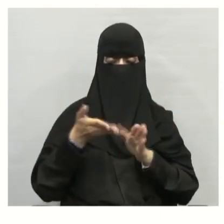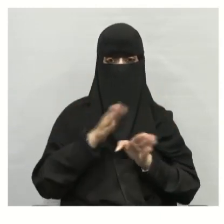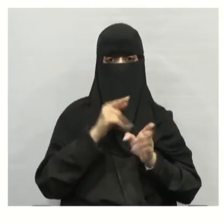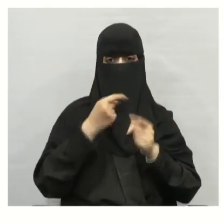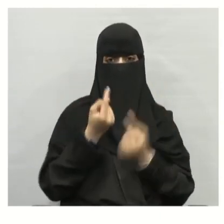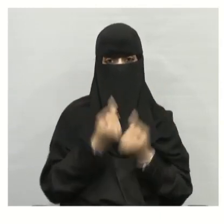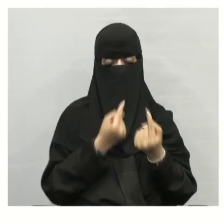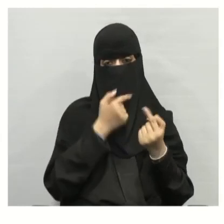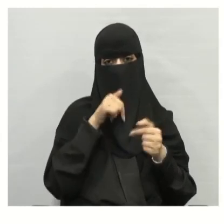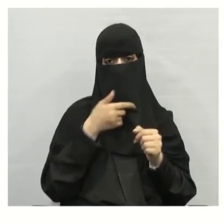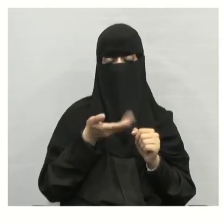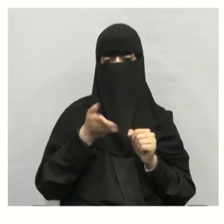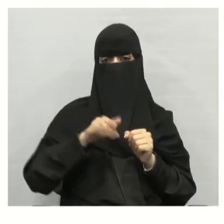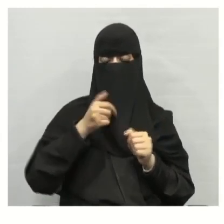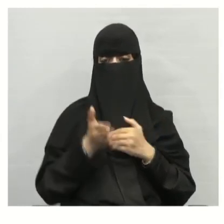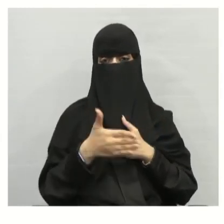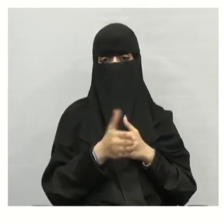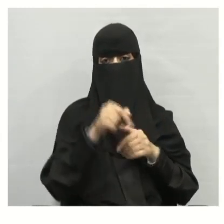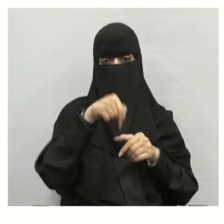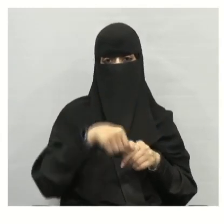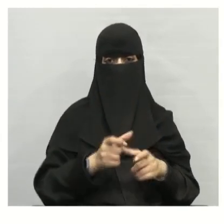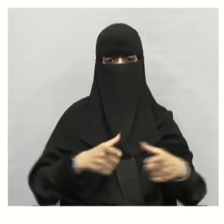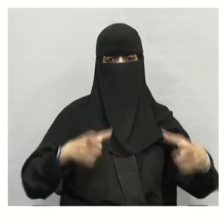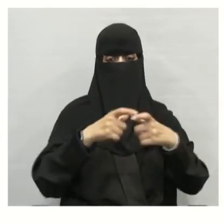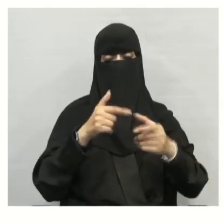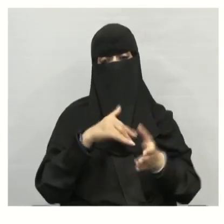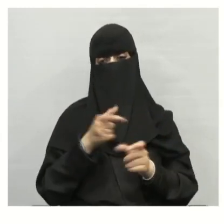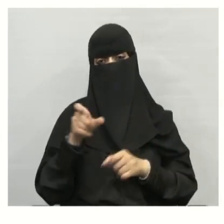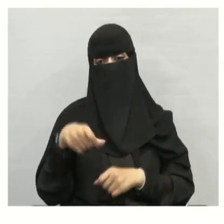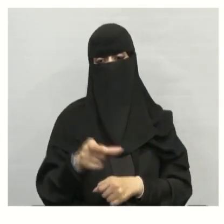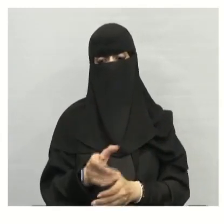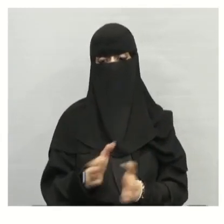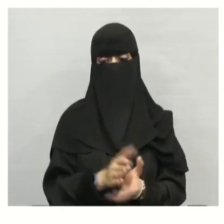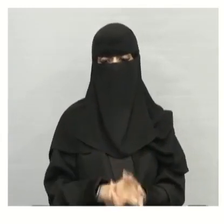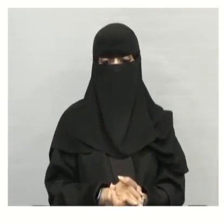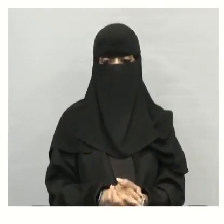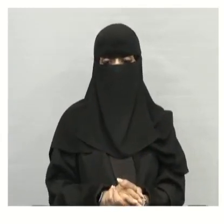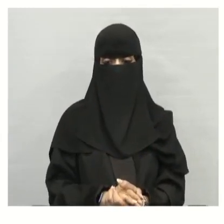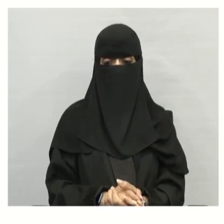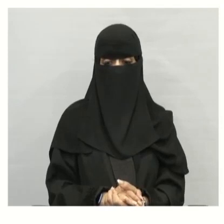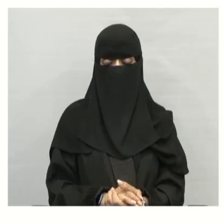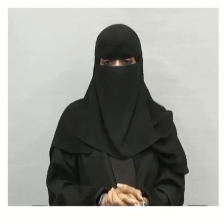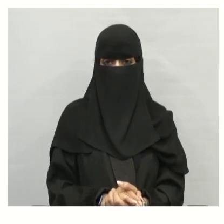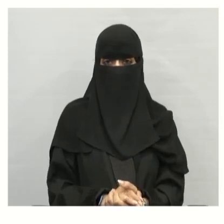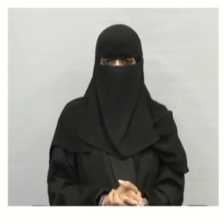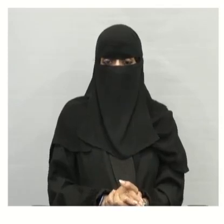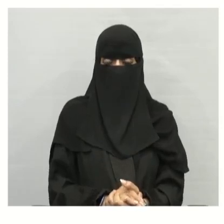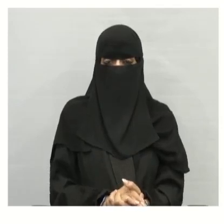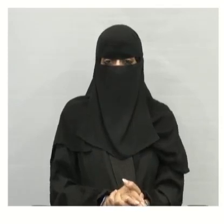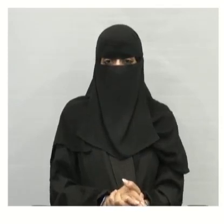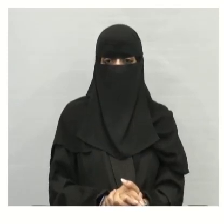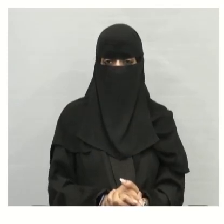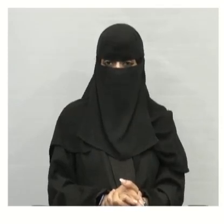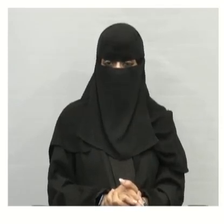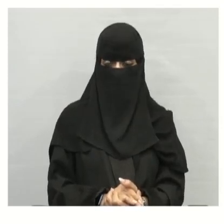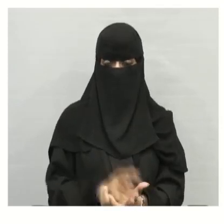النباتات يقتل الأسماك في البحيرات والأنهار حماية الهواء كيف نقوم